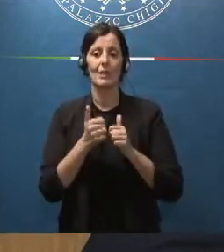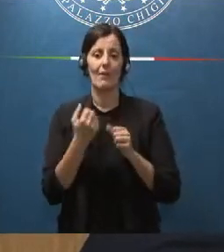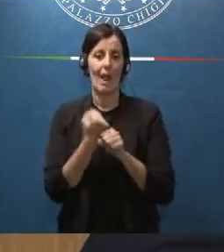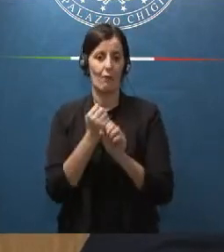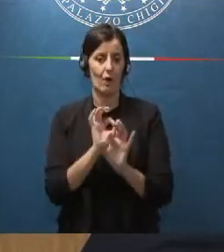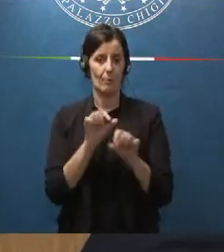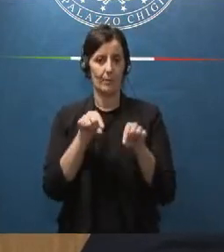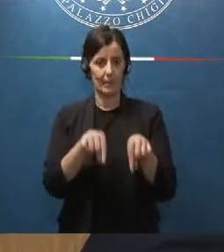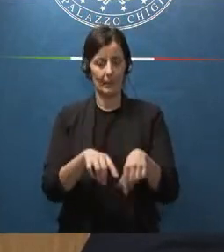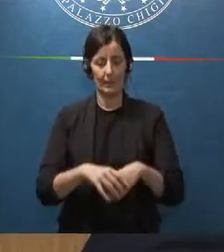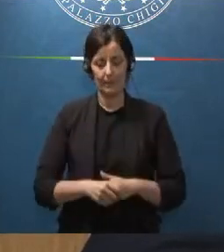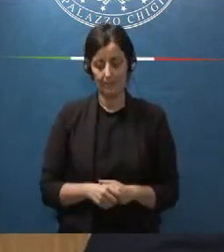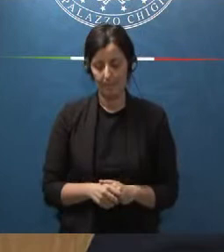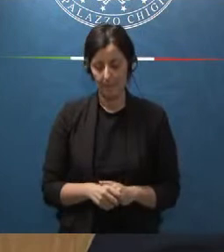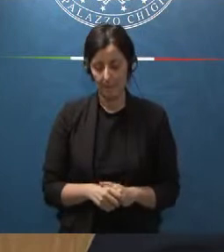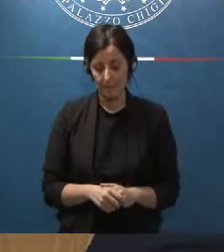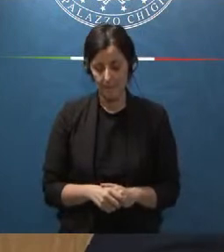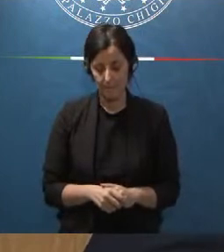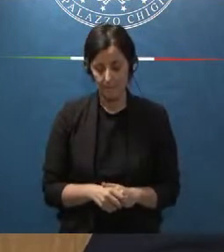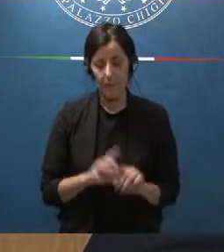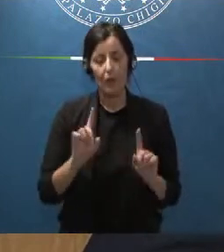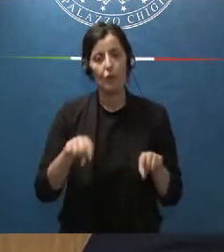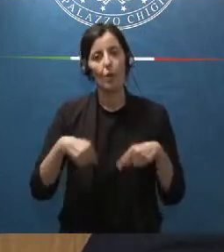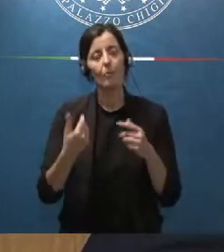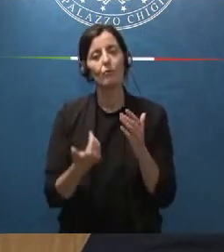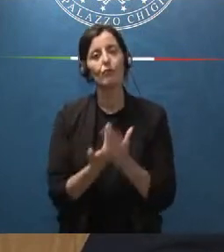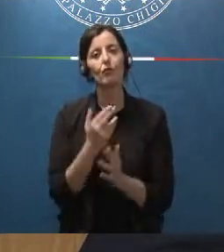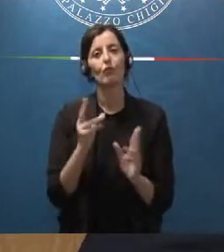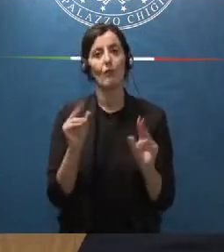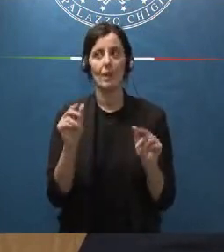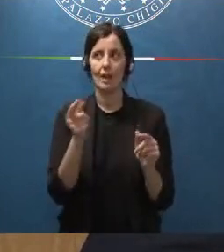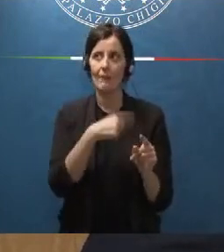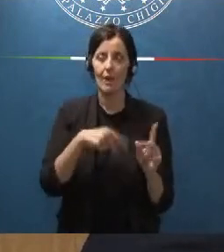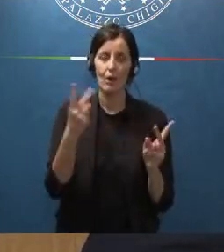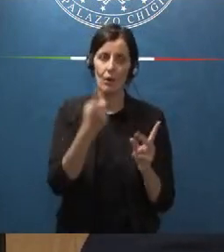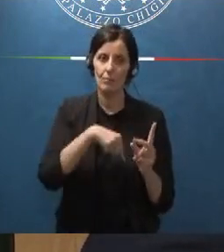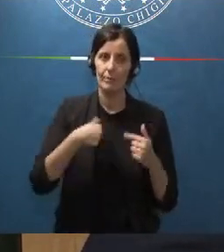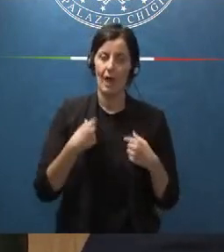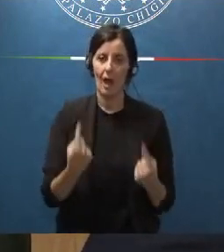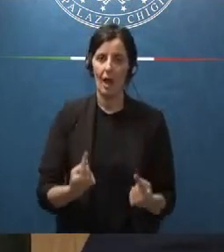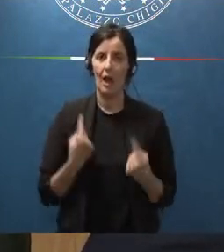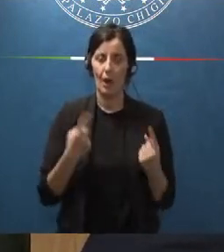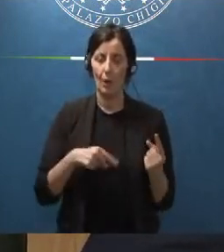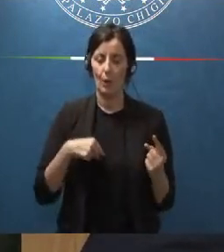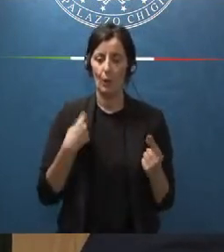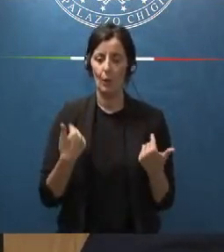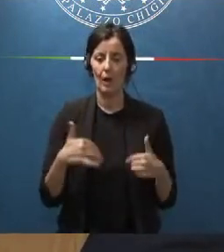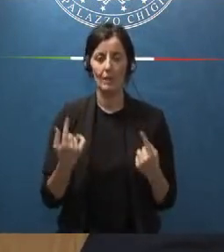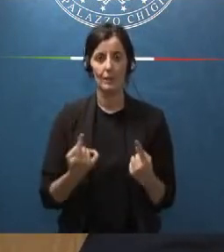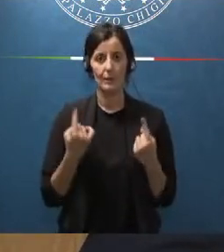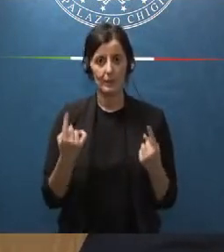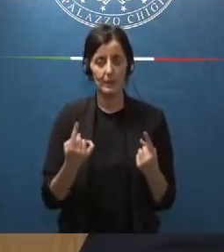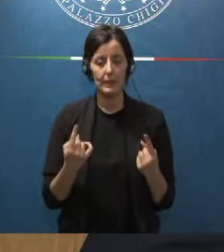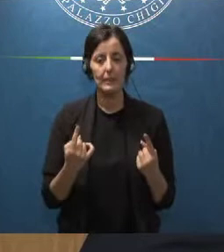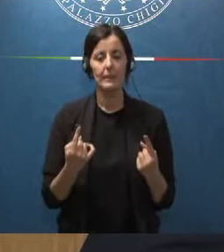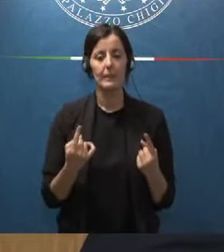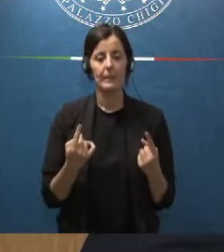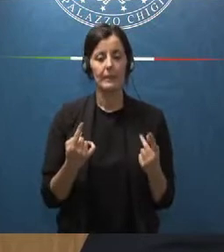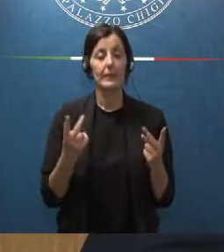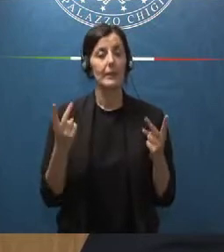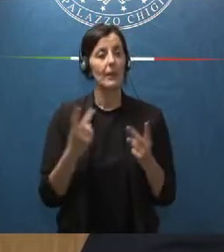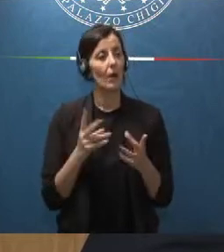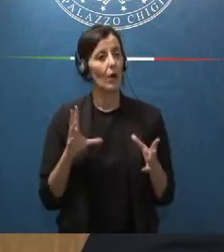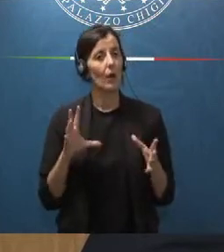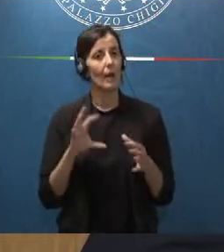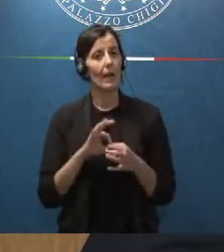tal senso dopodiché c'è una novità a lungo attesa sulla univa di favore diciamo per quanto